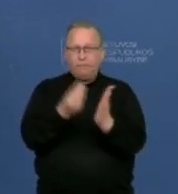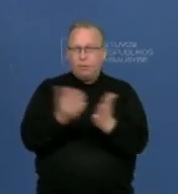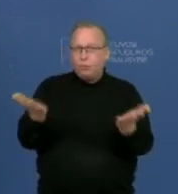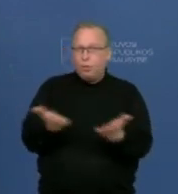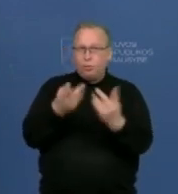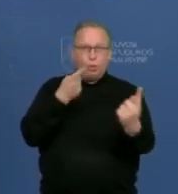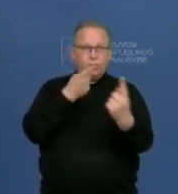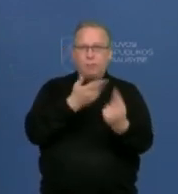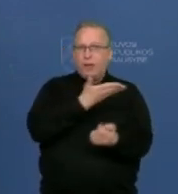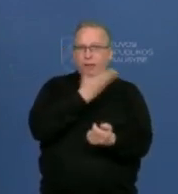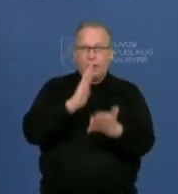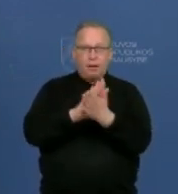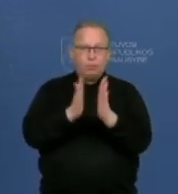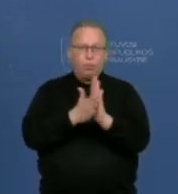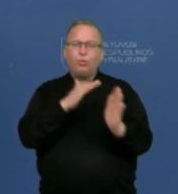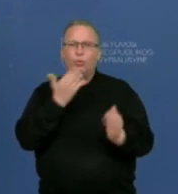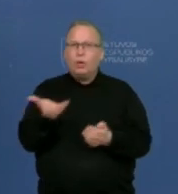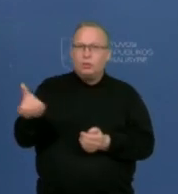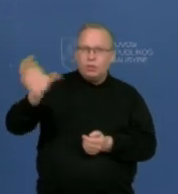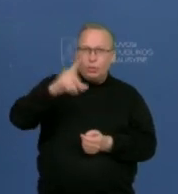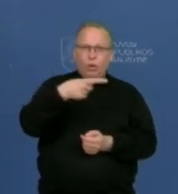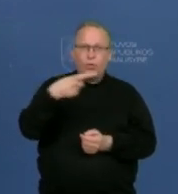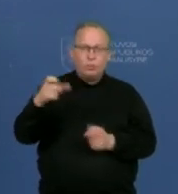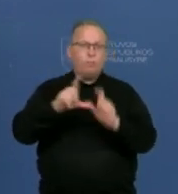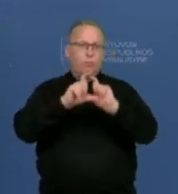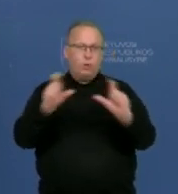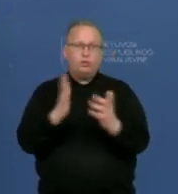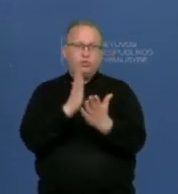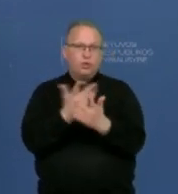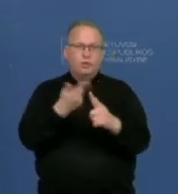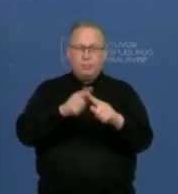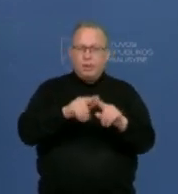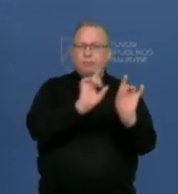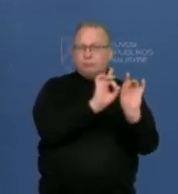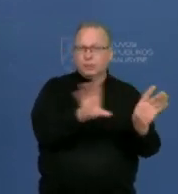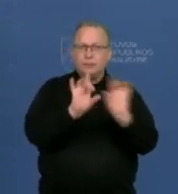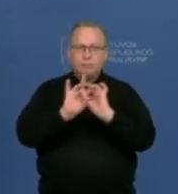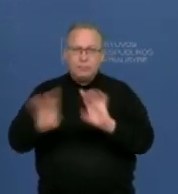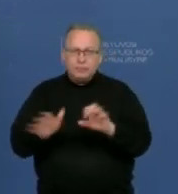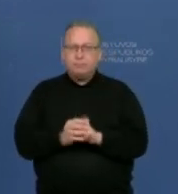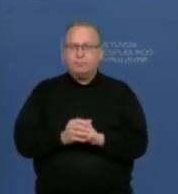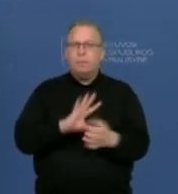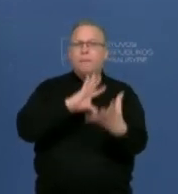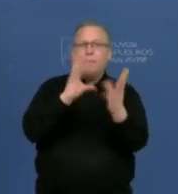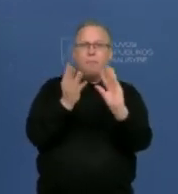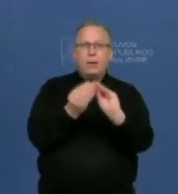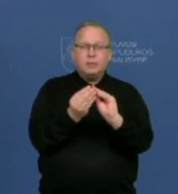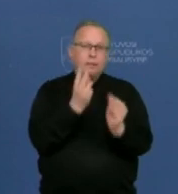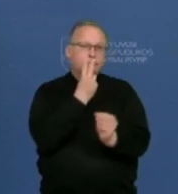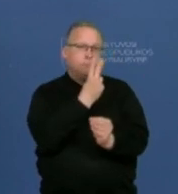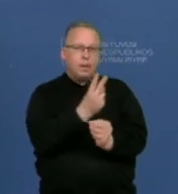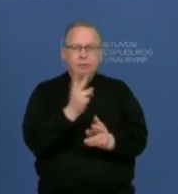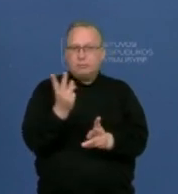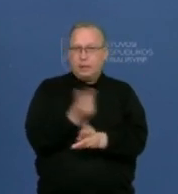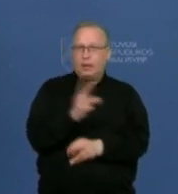Tugdymo tikslas nėra paruošti, kuo daugiau šimtukininkų mokyklos. Suprantame, yra labai skirtingos. Bendrai vertinti matyti